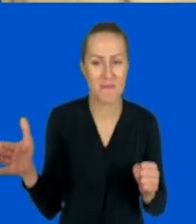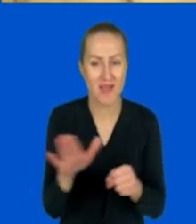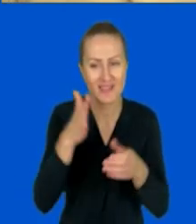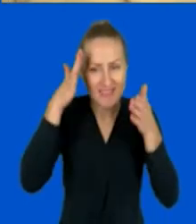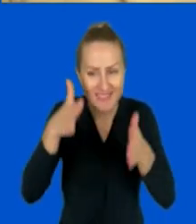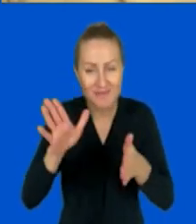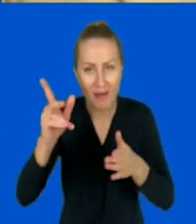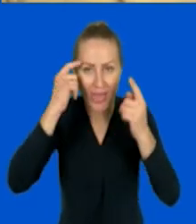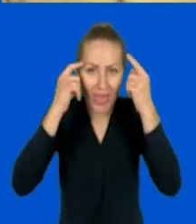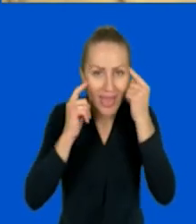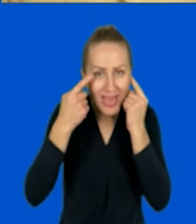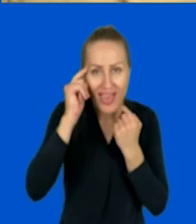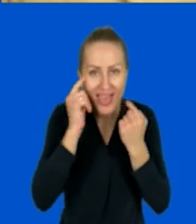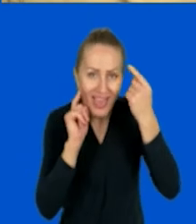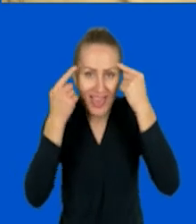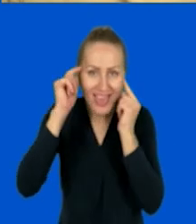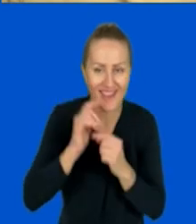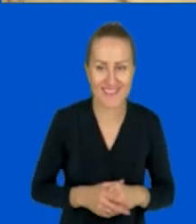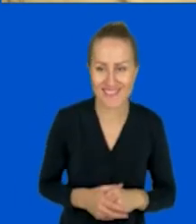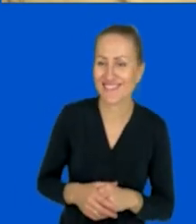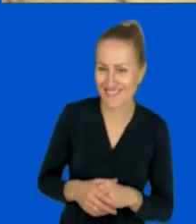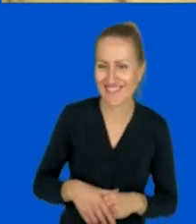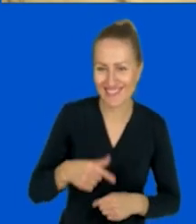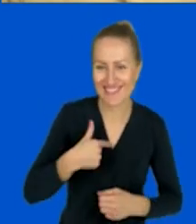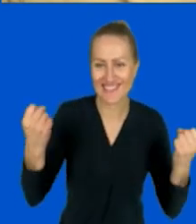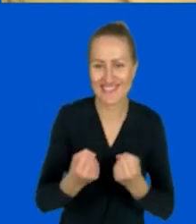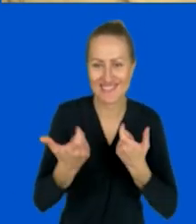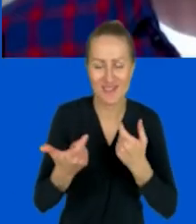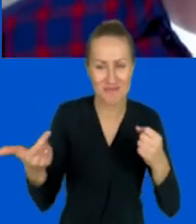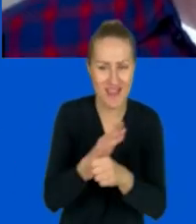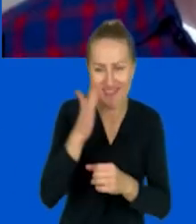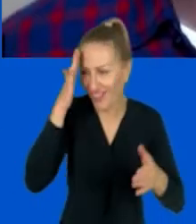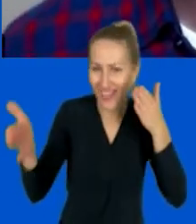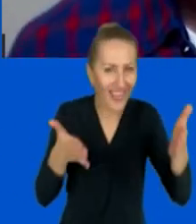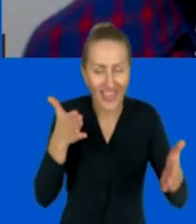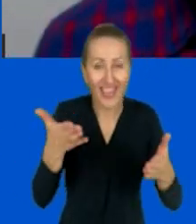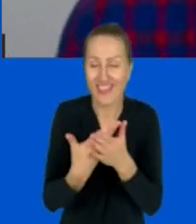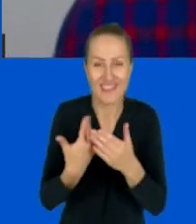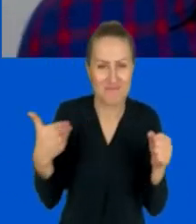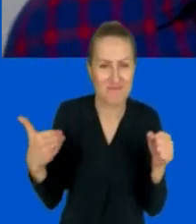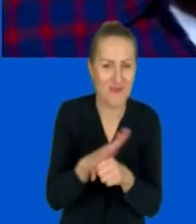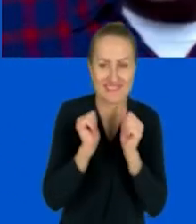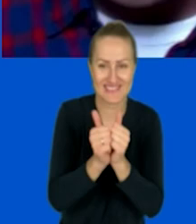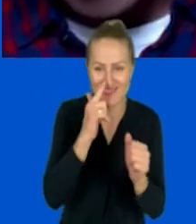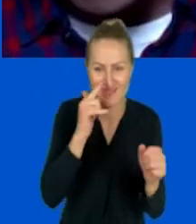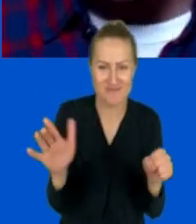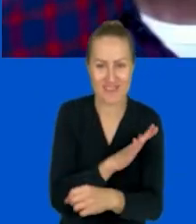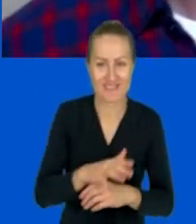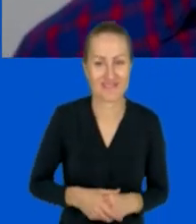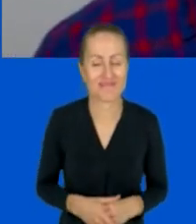propelki potu wystąpiły na czoło. Tak, właśnie, staram się wszystko na raz i to właśnie taki jest multitasking, słuchajcie. Okej,